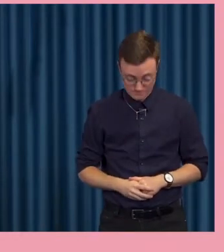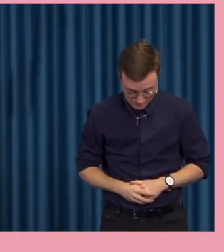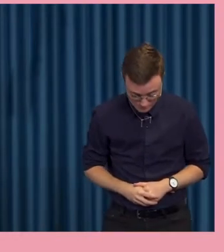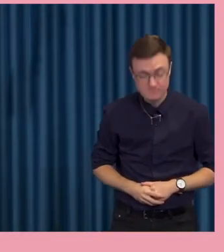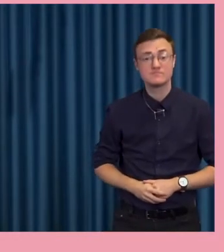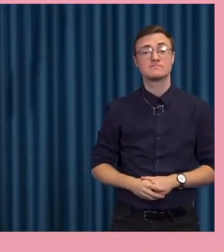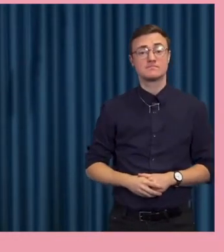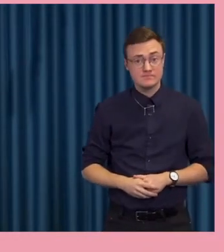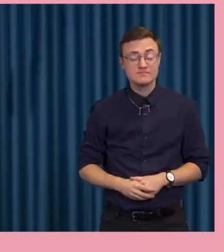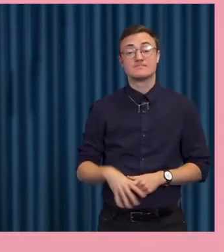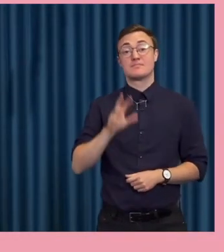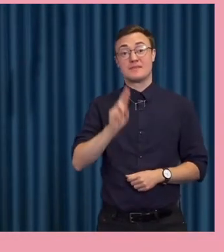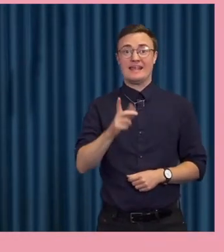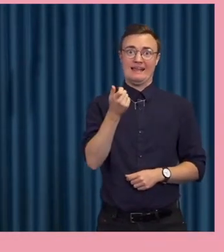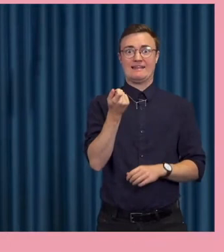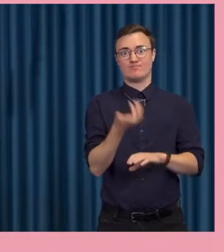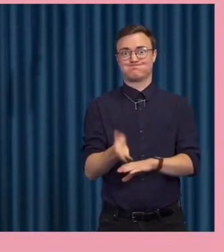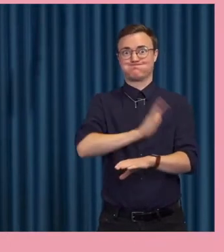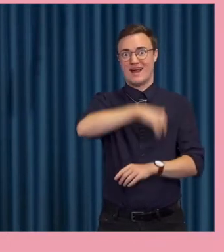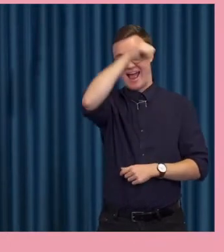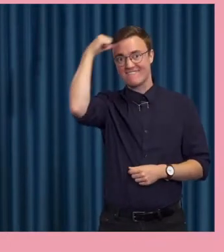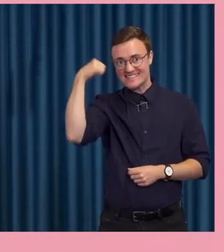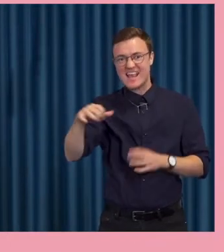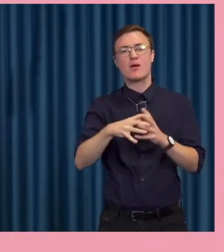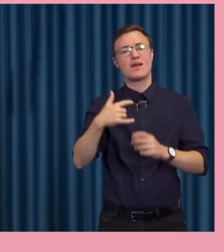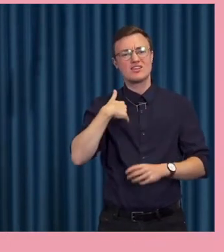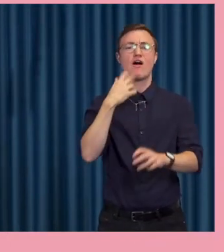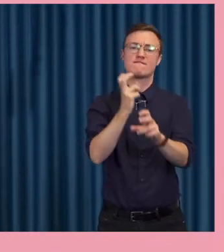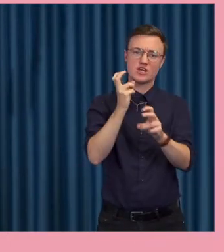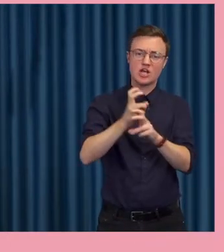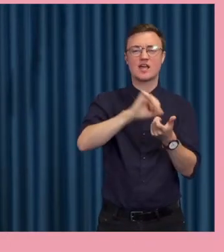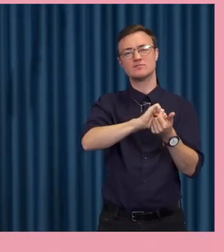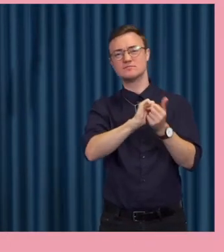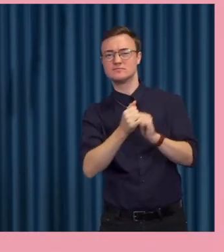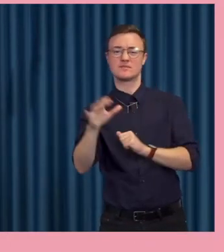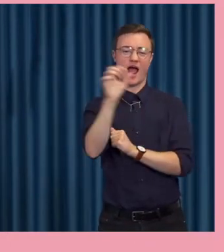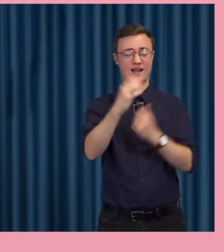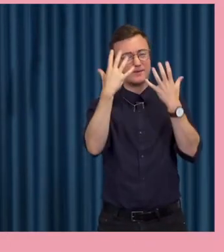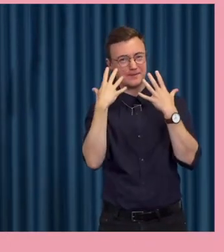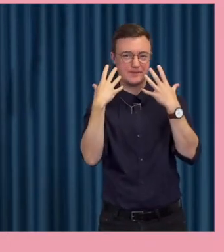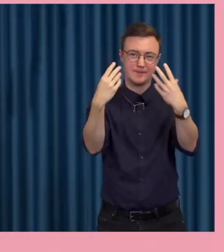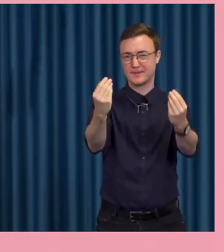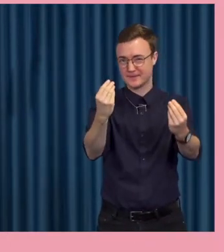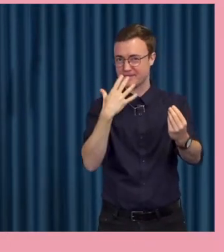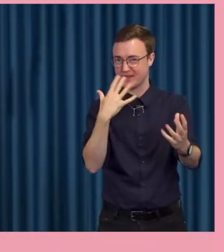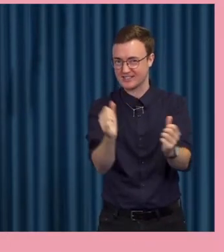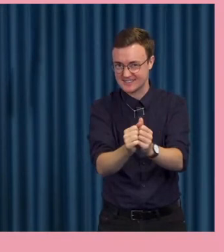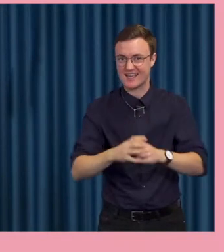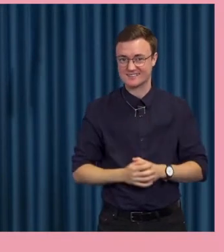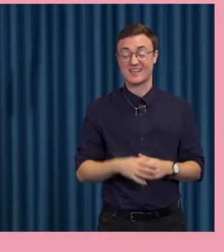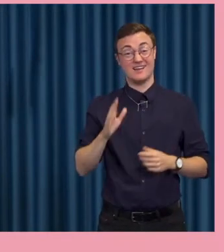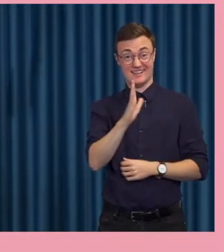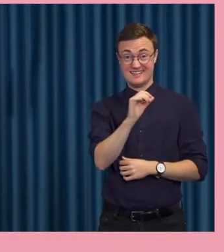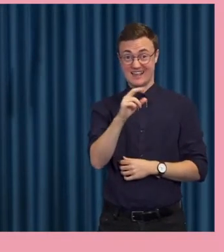det kan låta avancerat men jag ska försöka göra det lite förståeligt. Och det är ju lite som